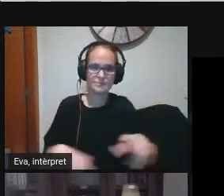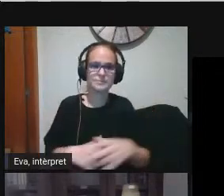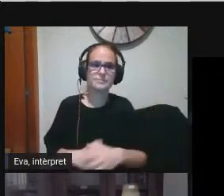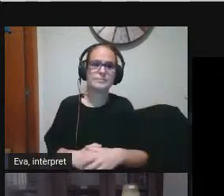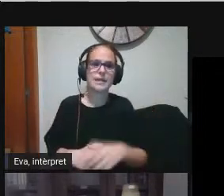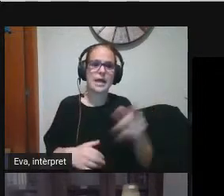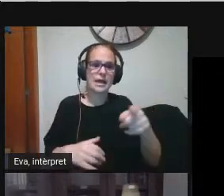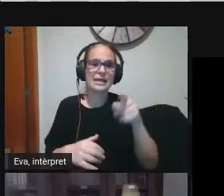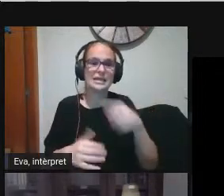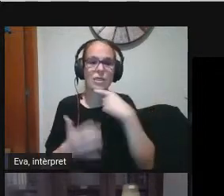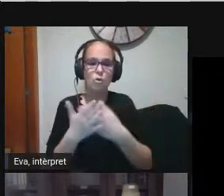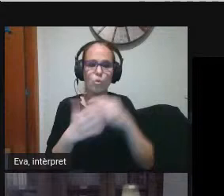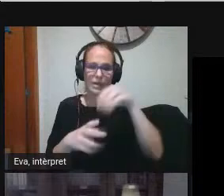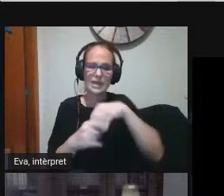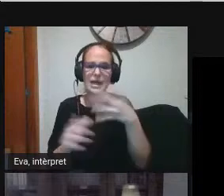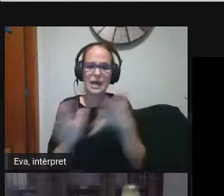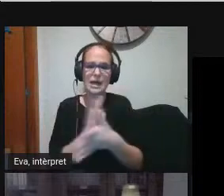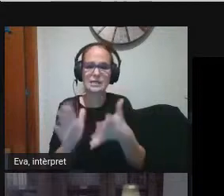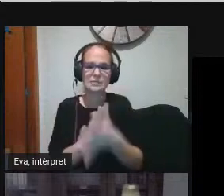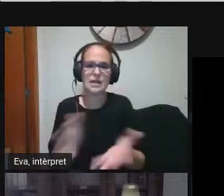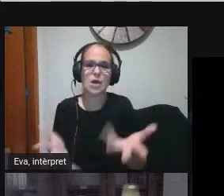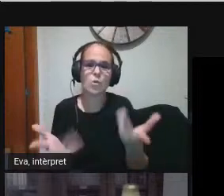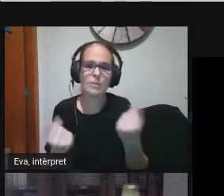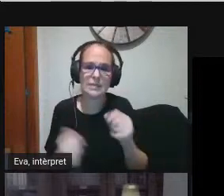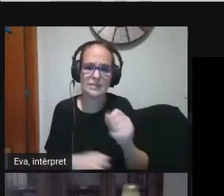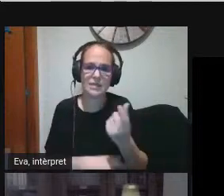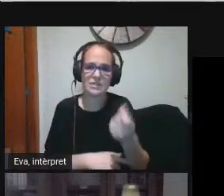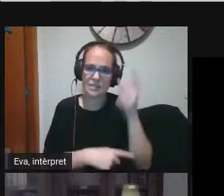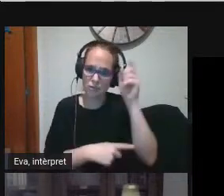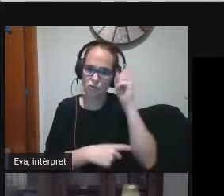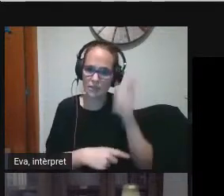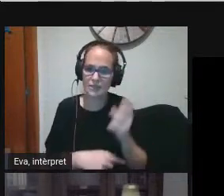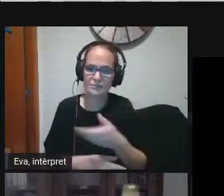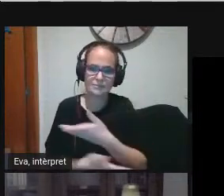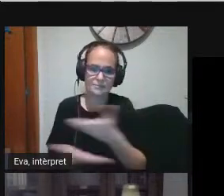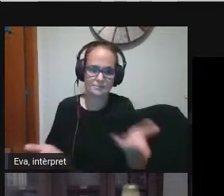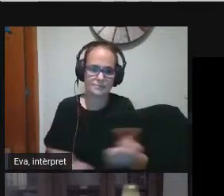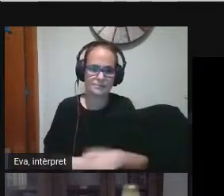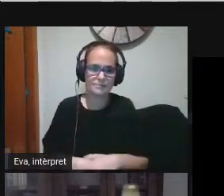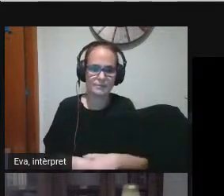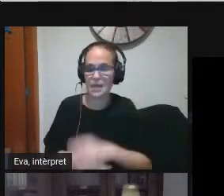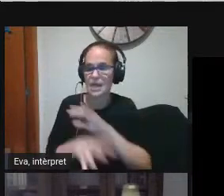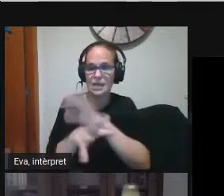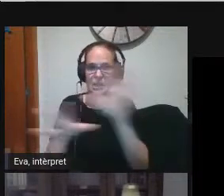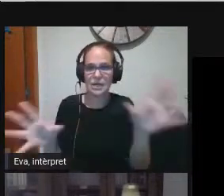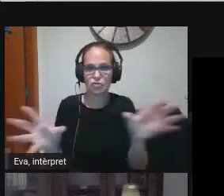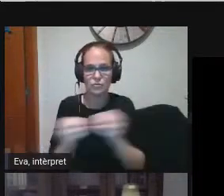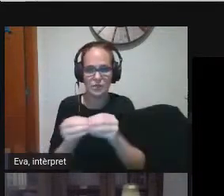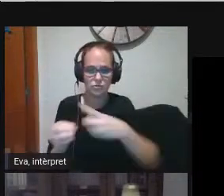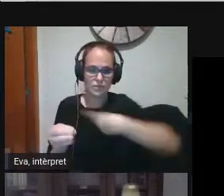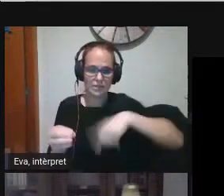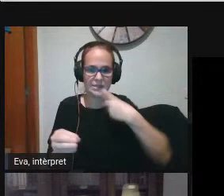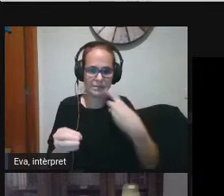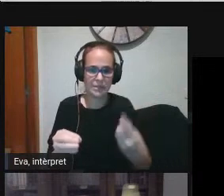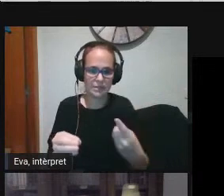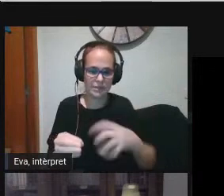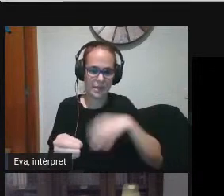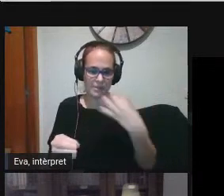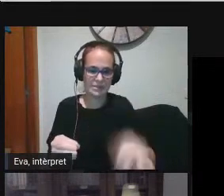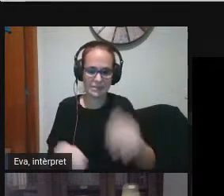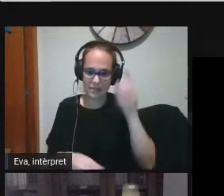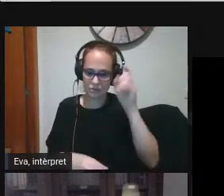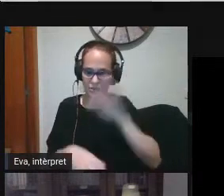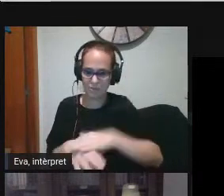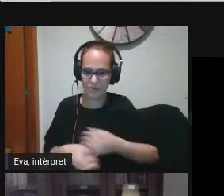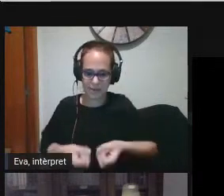competència digital docent del professorat els grans trets ho han resumit és la capacitat dels docents per